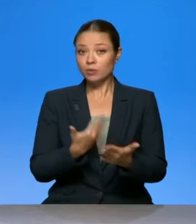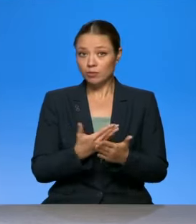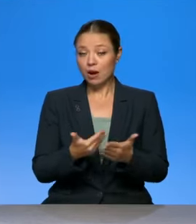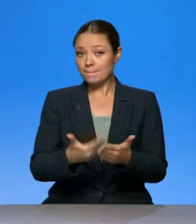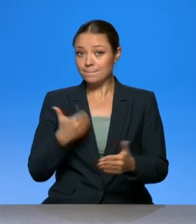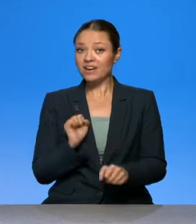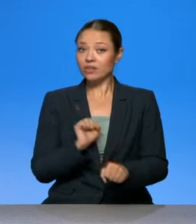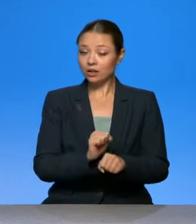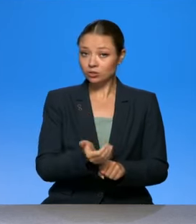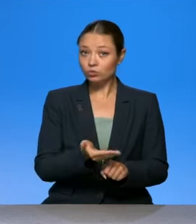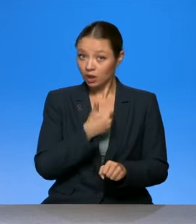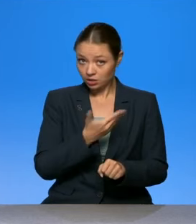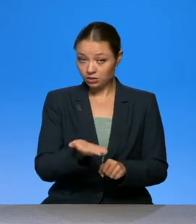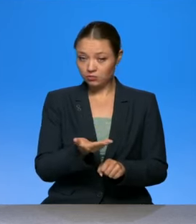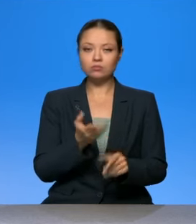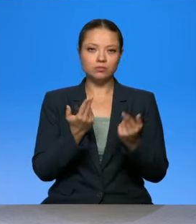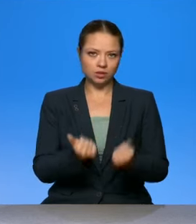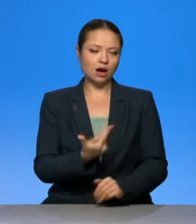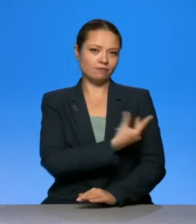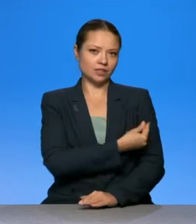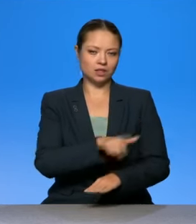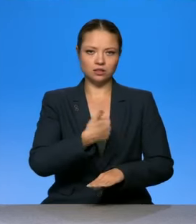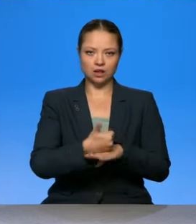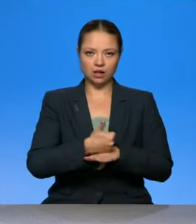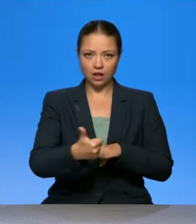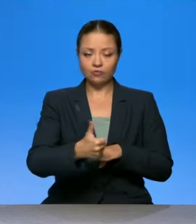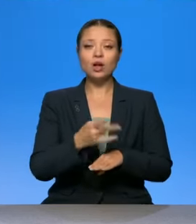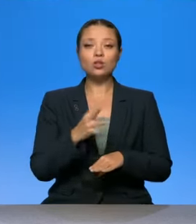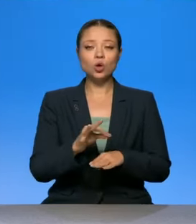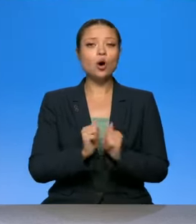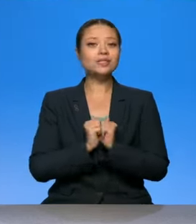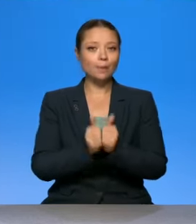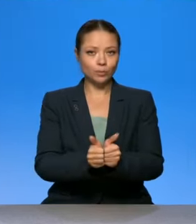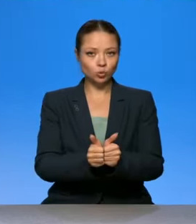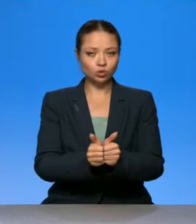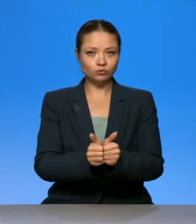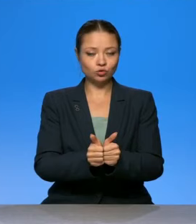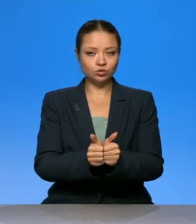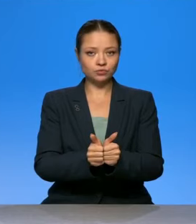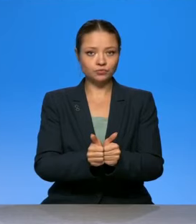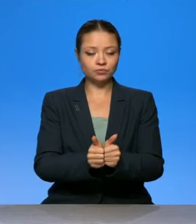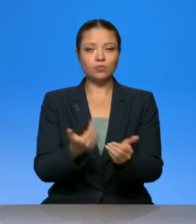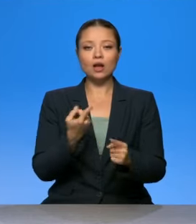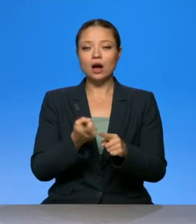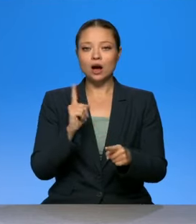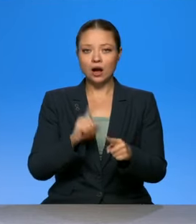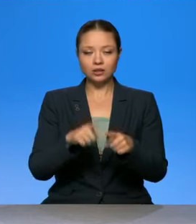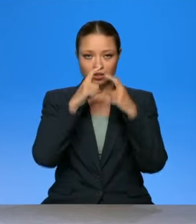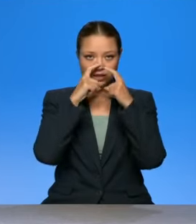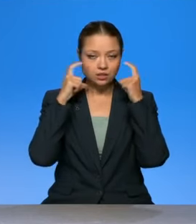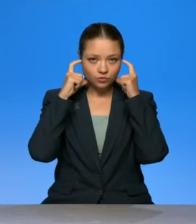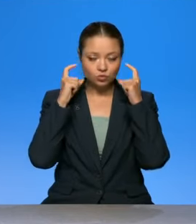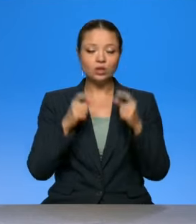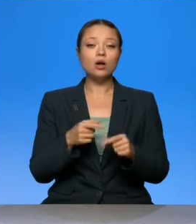профилактировать? Да, вакцинация является ведущей, а сопутствующей, как говорили, средства индивидуальной защиты, надо